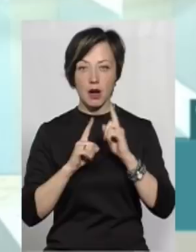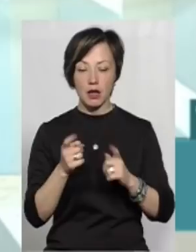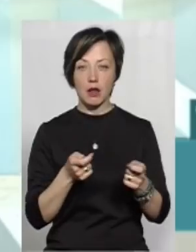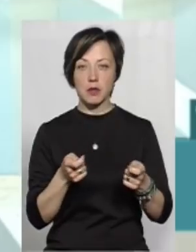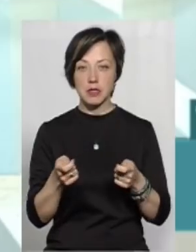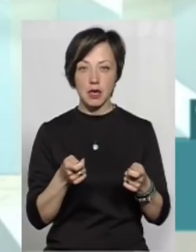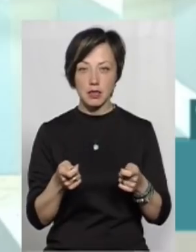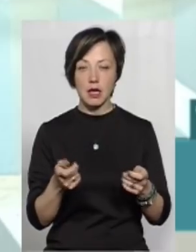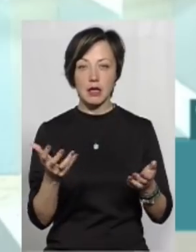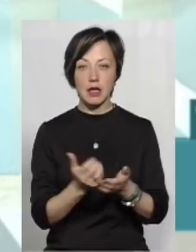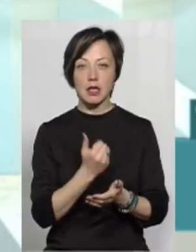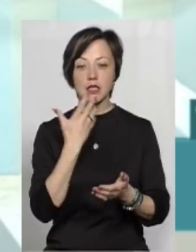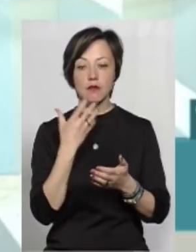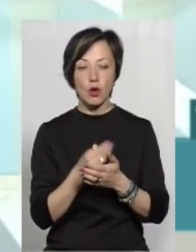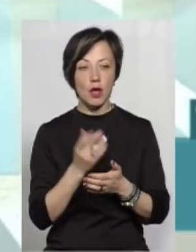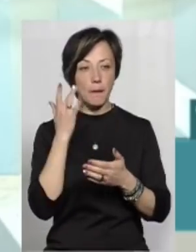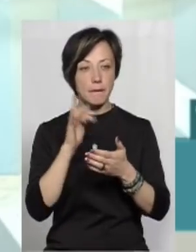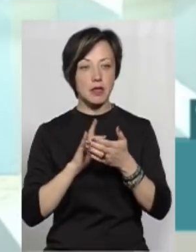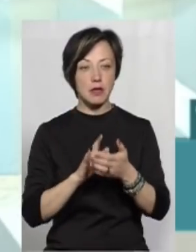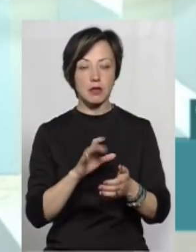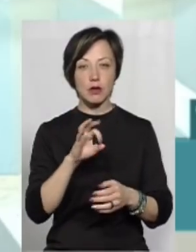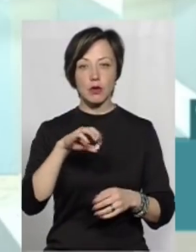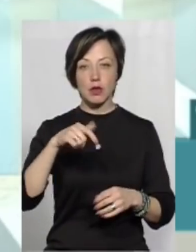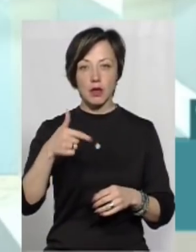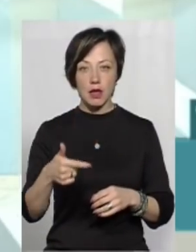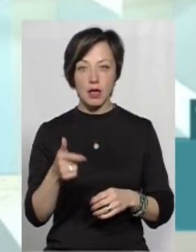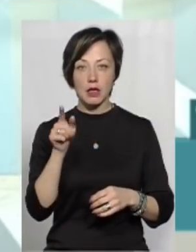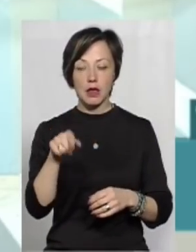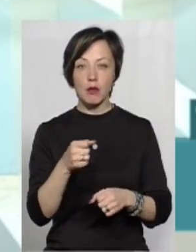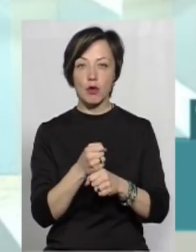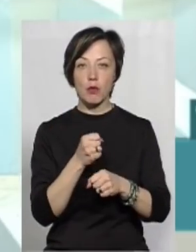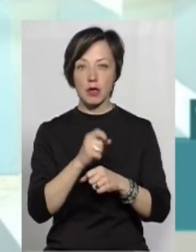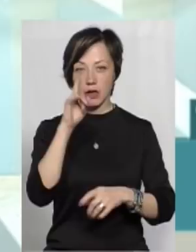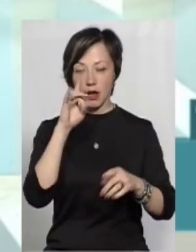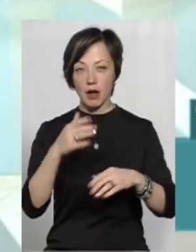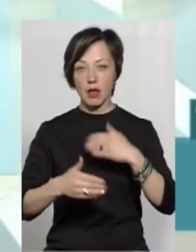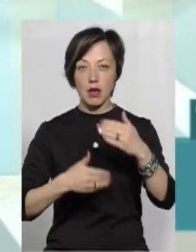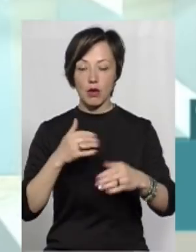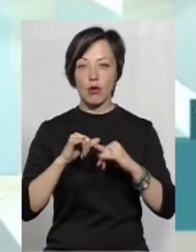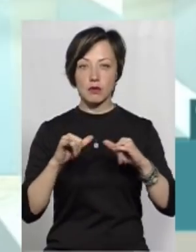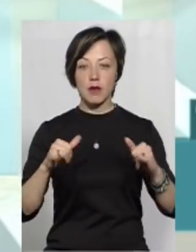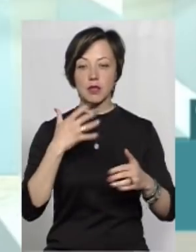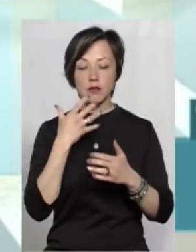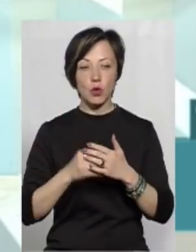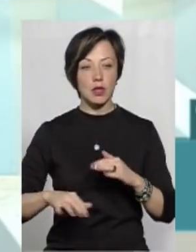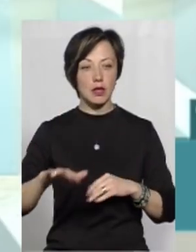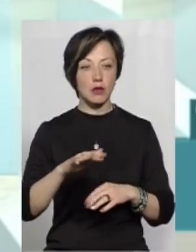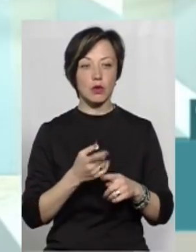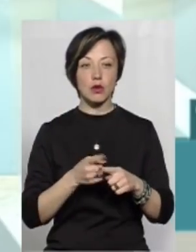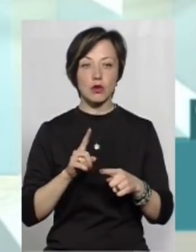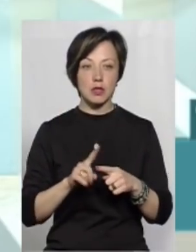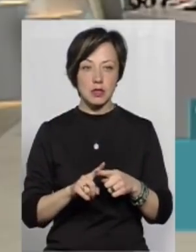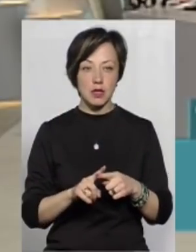адміністраціях, знайти своє призначення в об'єднаних громадах, і там робити кар'єру, і там розвивати свої території. Оце